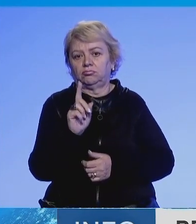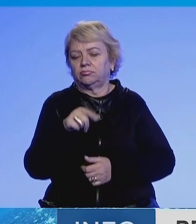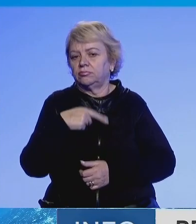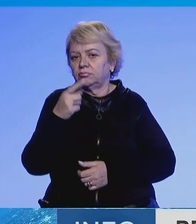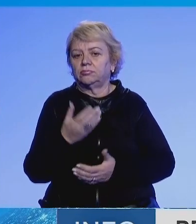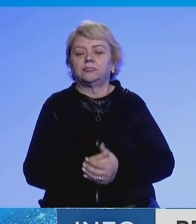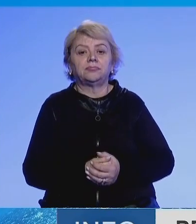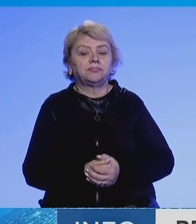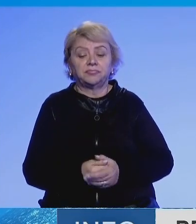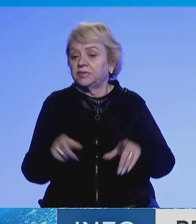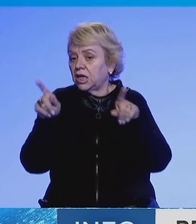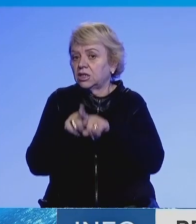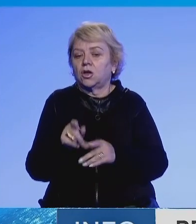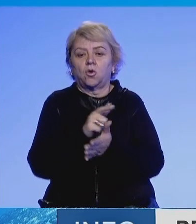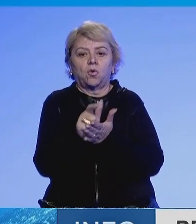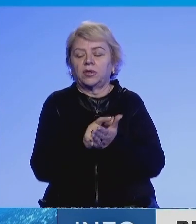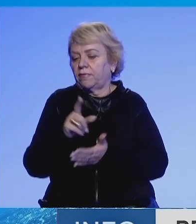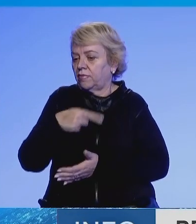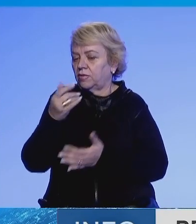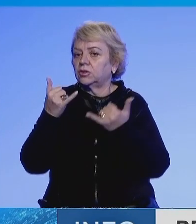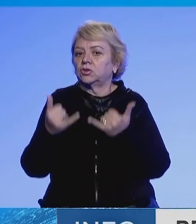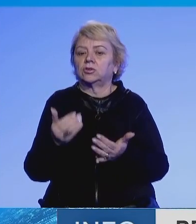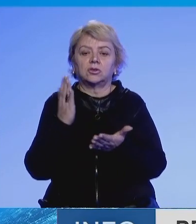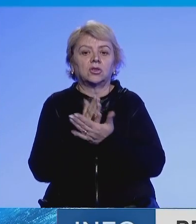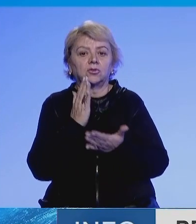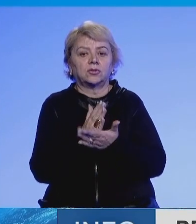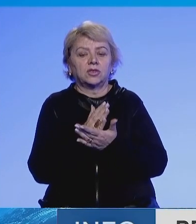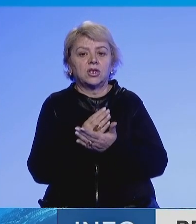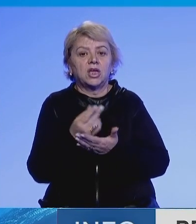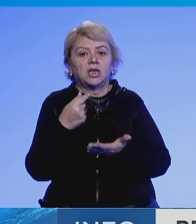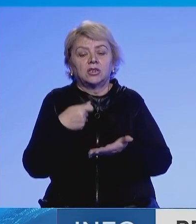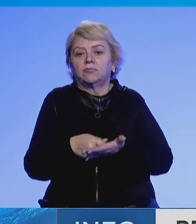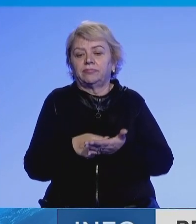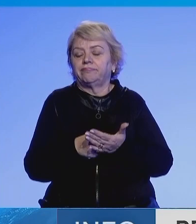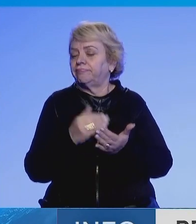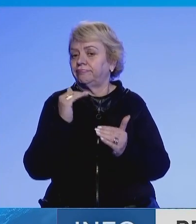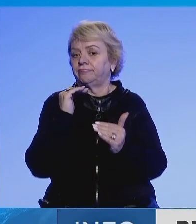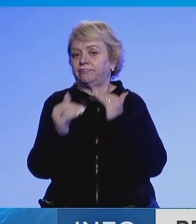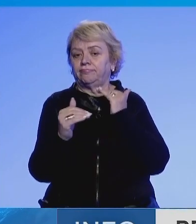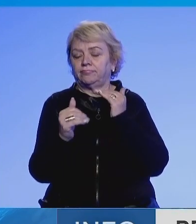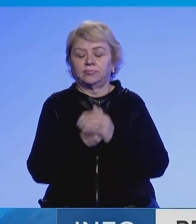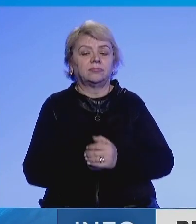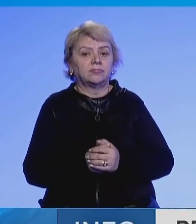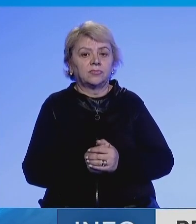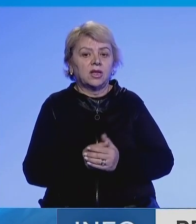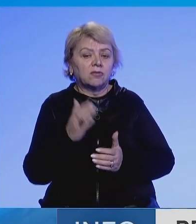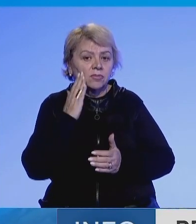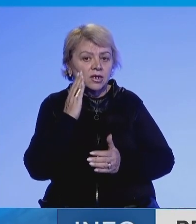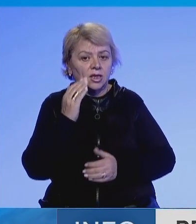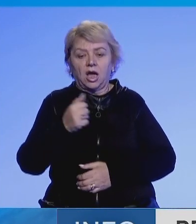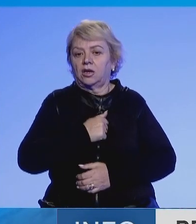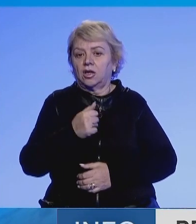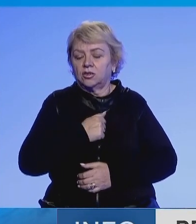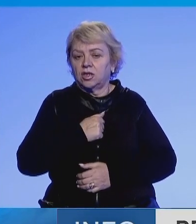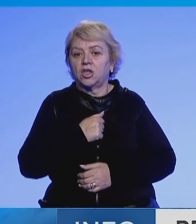AE. Në të njëjtë nko, ne po flasim gjithashtu me prodhuesit për një qmim të përshtachem. Jam i bindur vendës si Shëba, Kanadaja